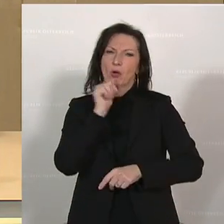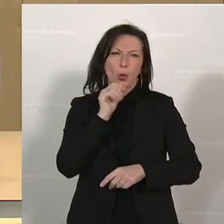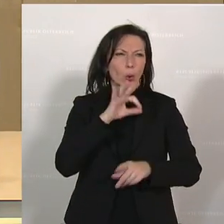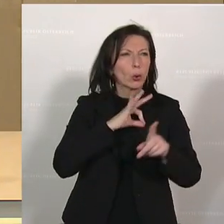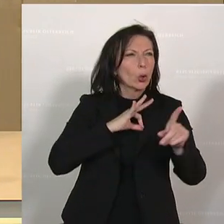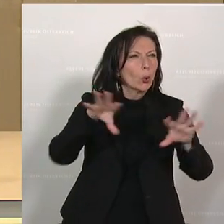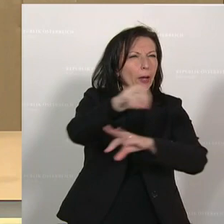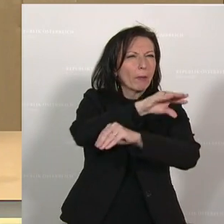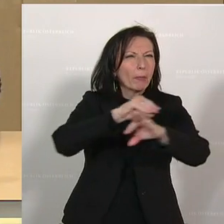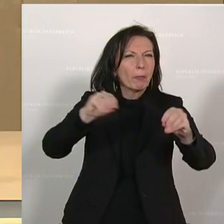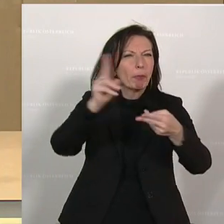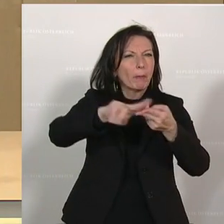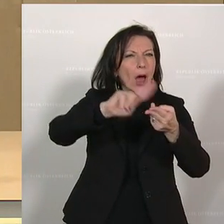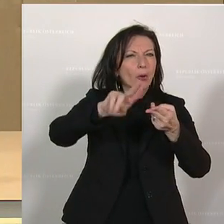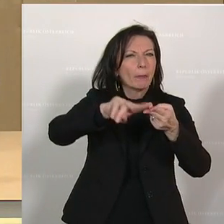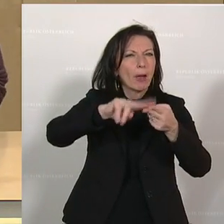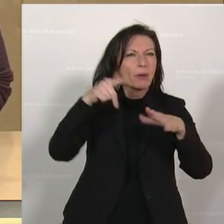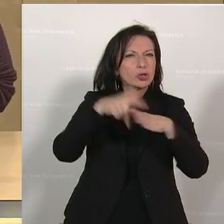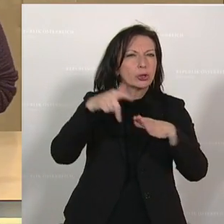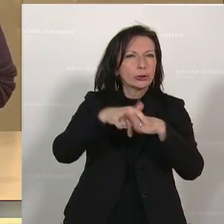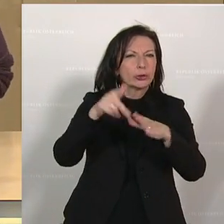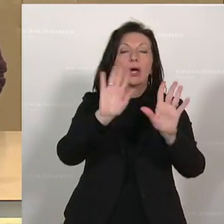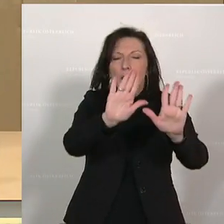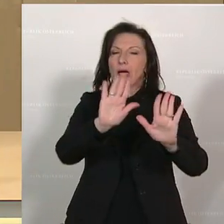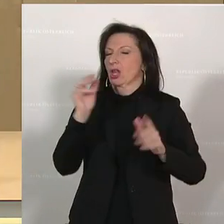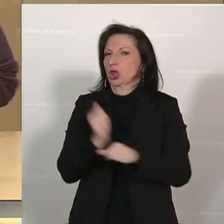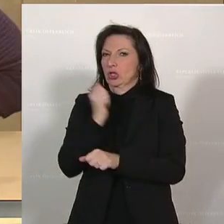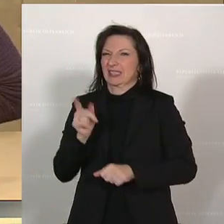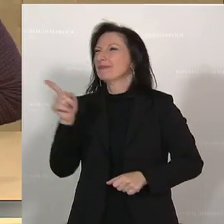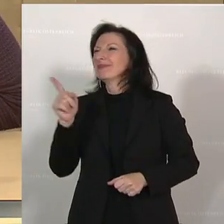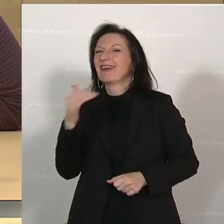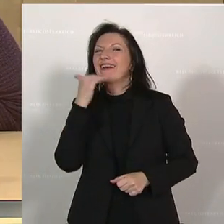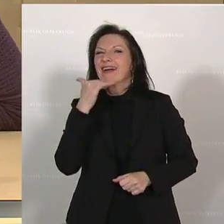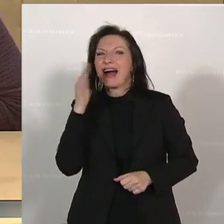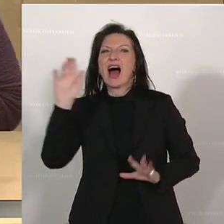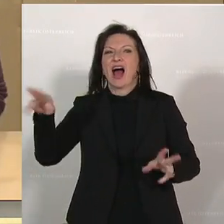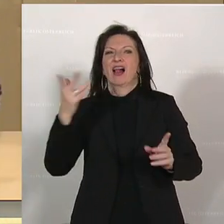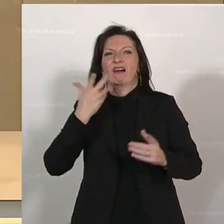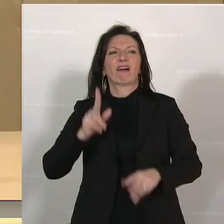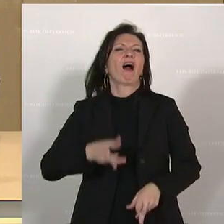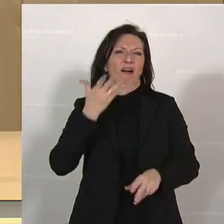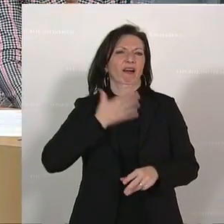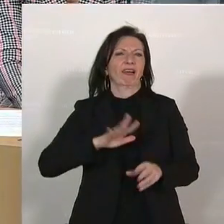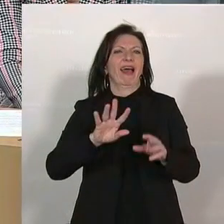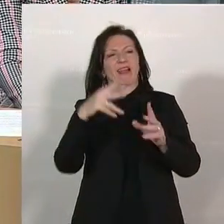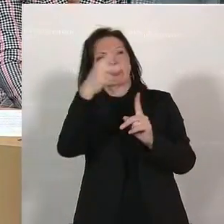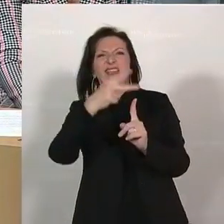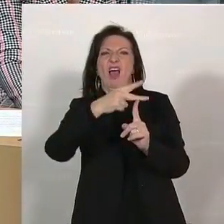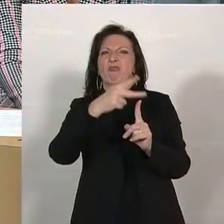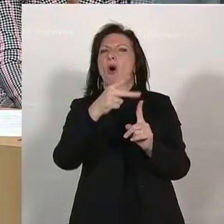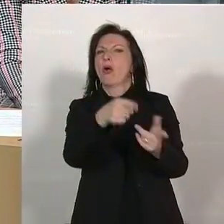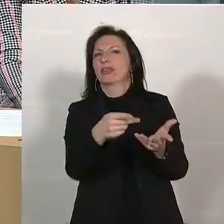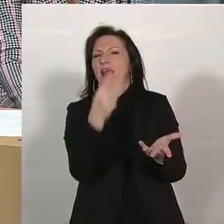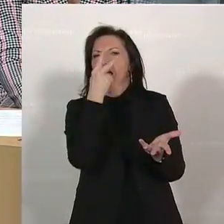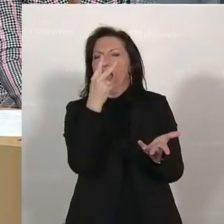gerade im Gespräch vertieft sind und durchaus das ein bisschen stören. Es ist egal, Sie können es auch gerne in der TVT nachschauen, es hat sich noch nie